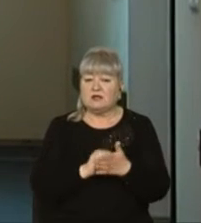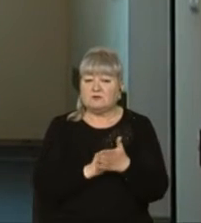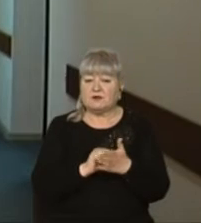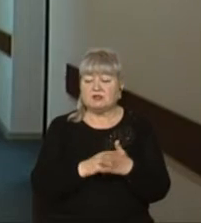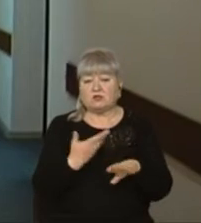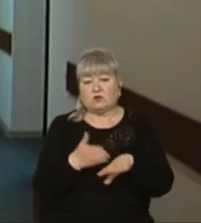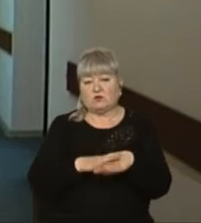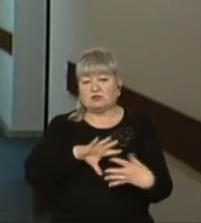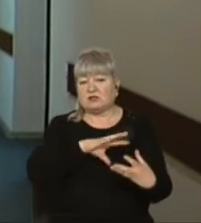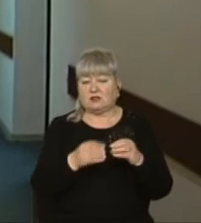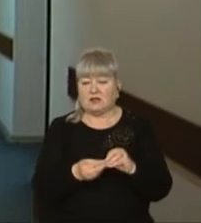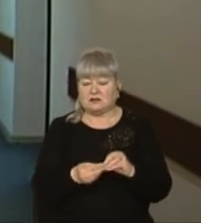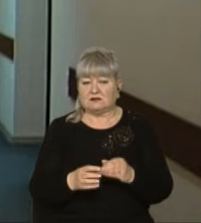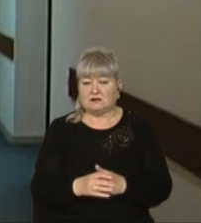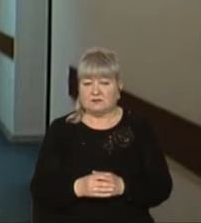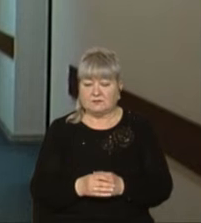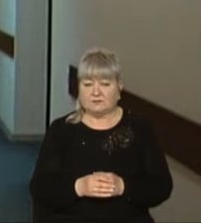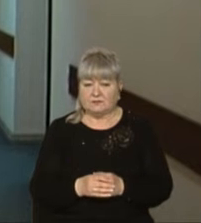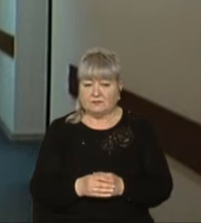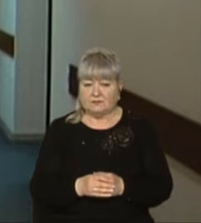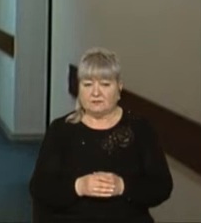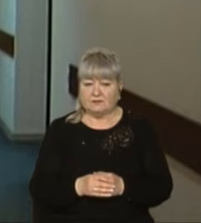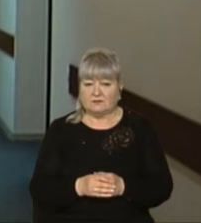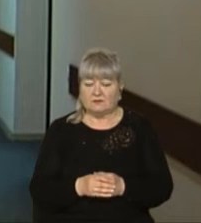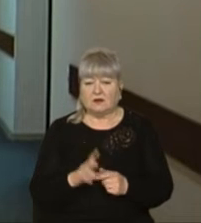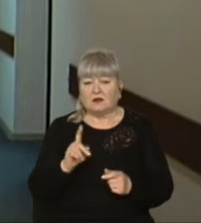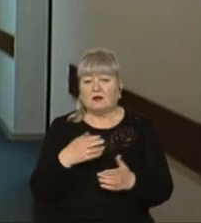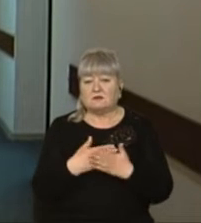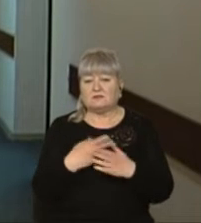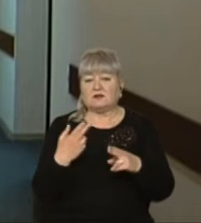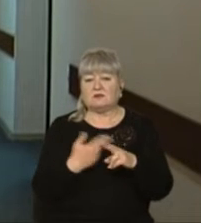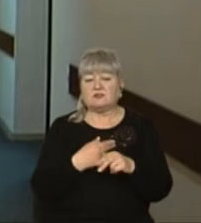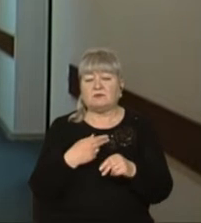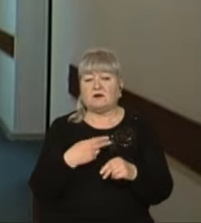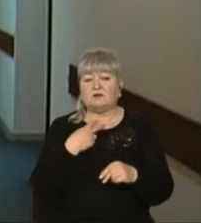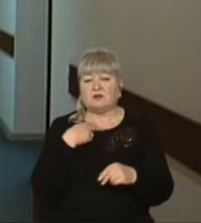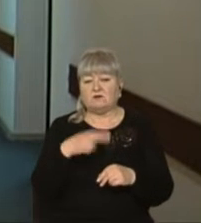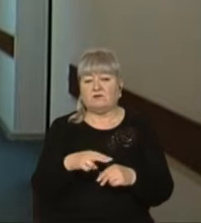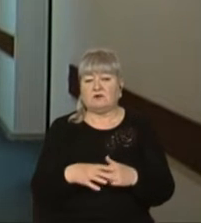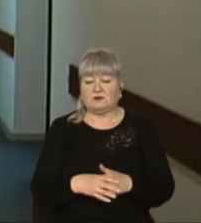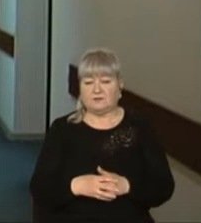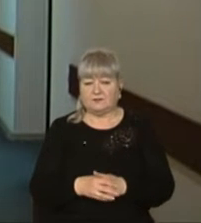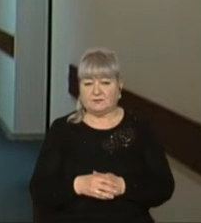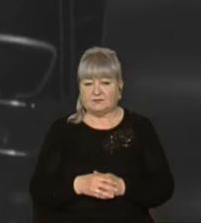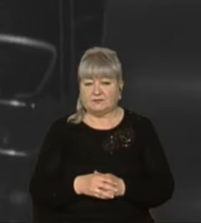тяжкі наслідки. Стаття подбачає позбавлення волі у вигляді від 5 до 10 років позбавлення волі.